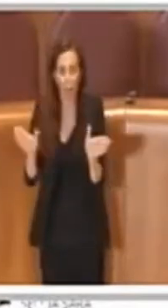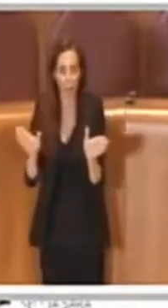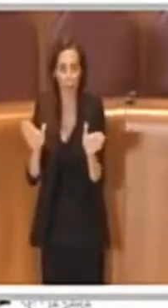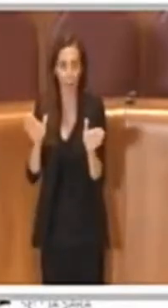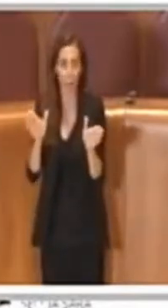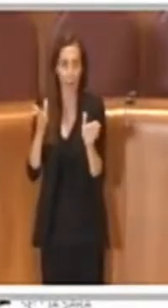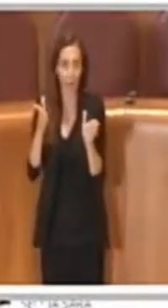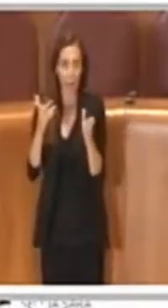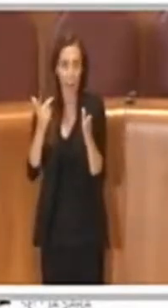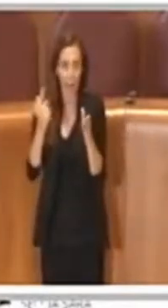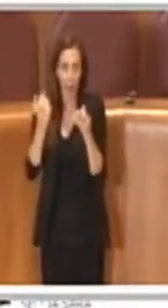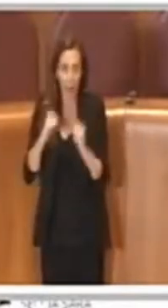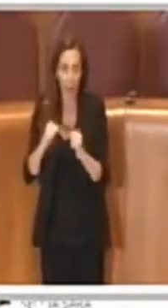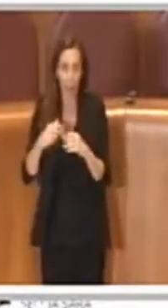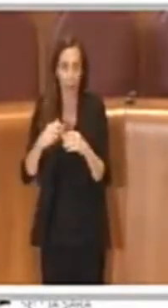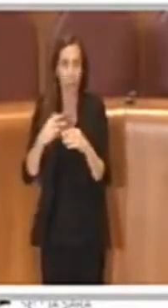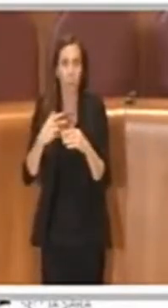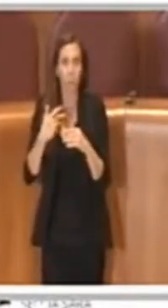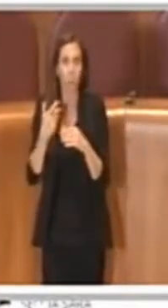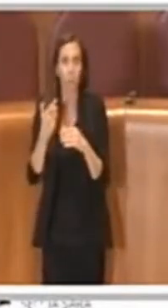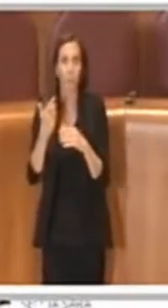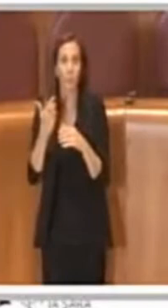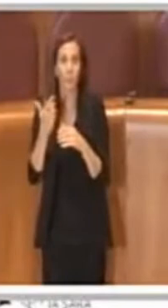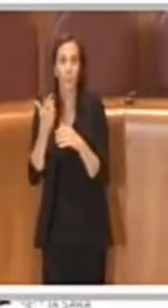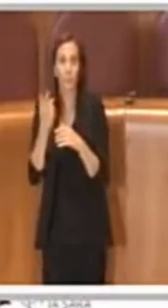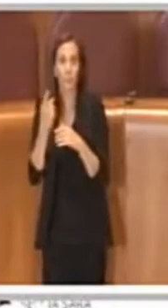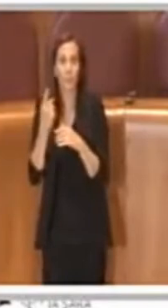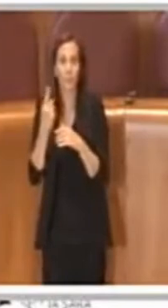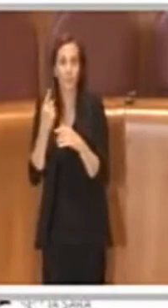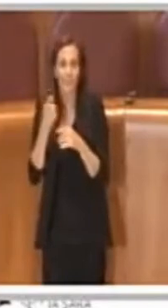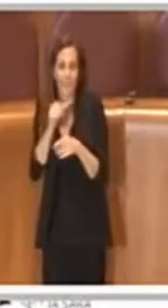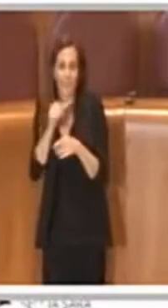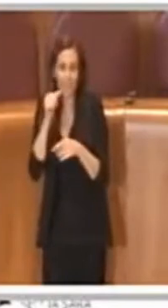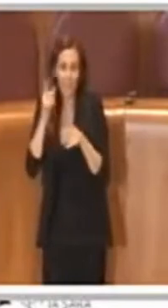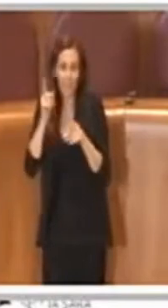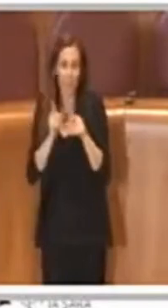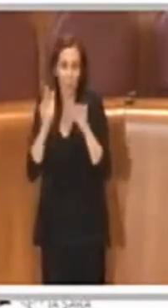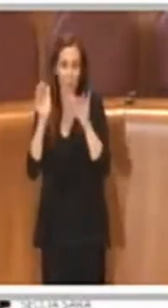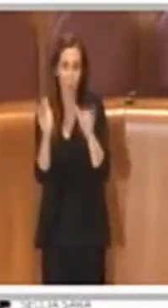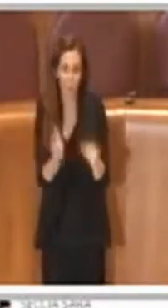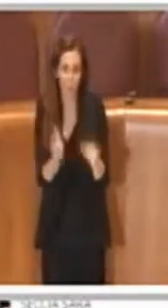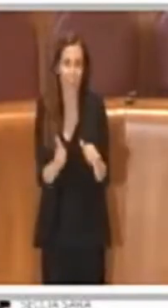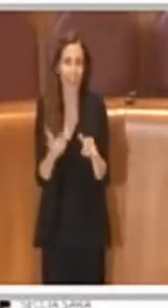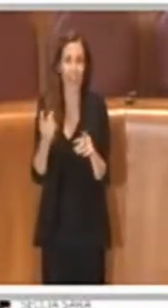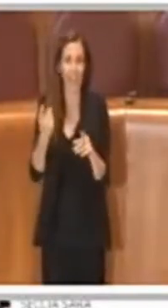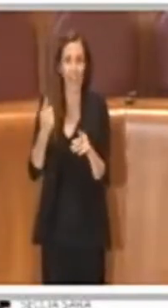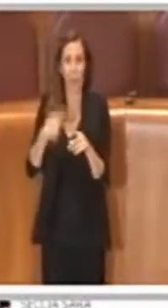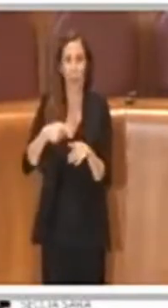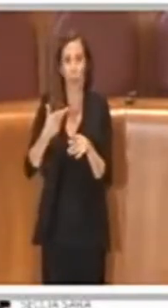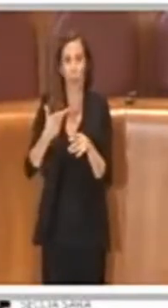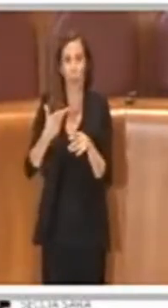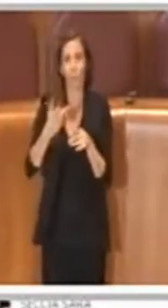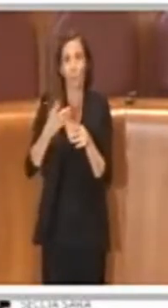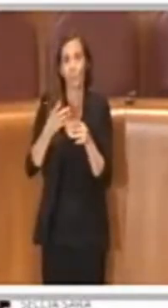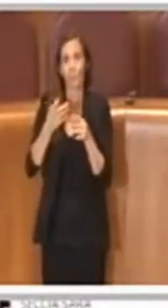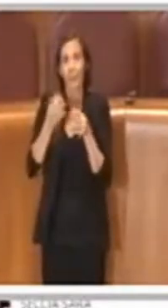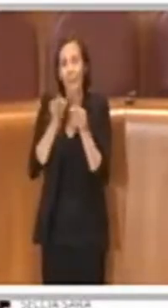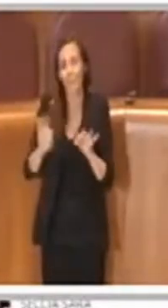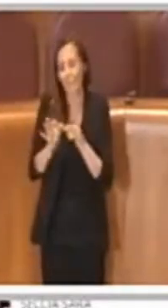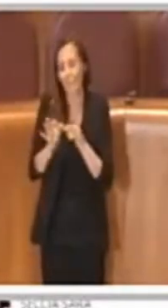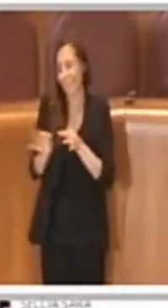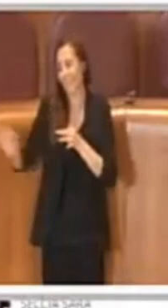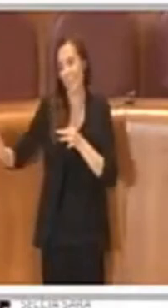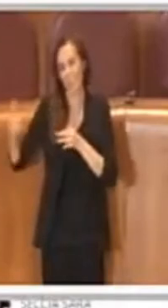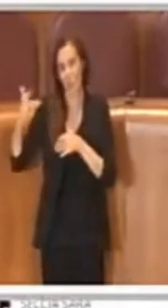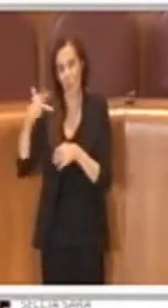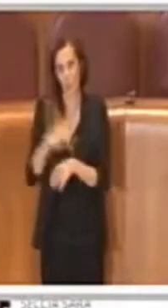si doveva anche tutelare e far rispettare il distanziamento sociale, cosa